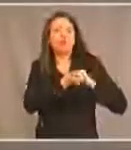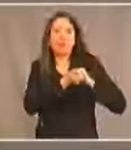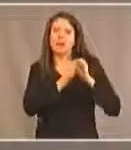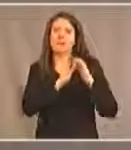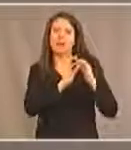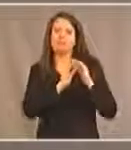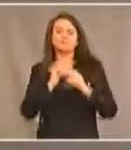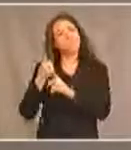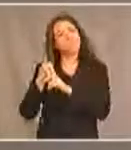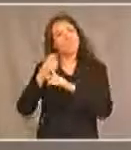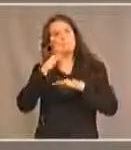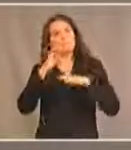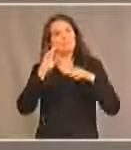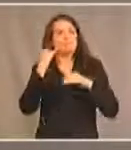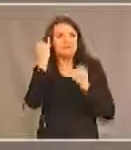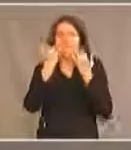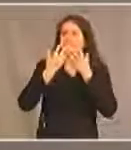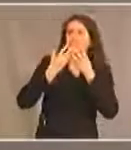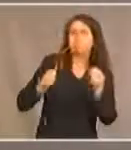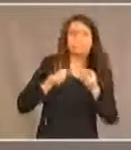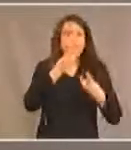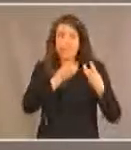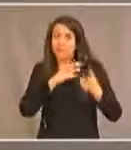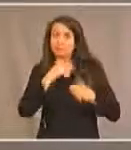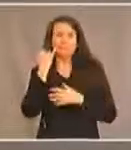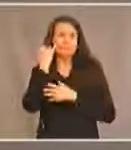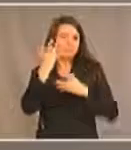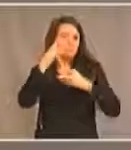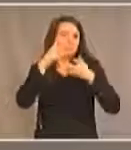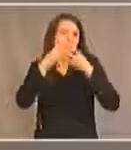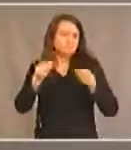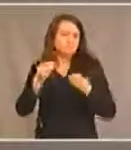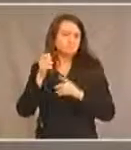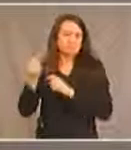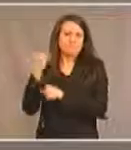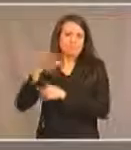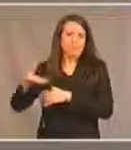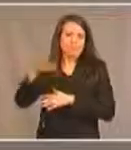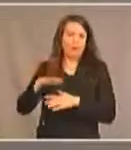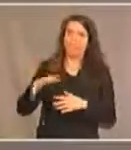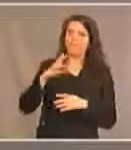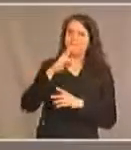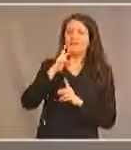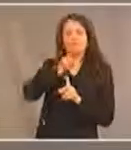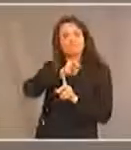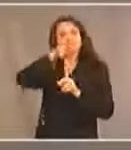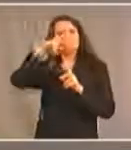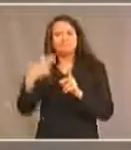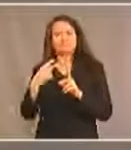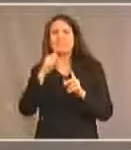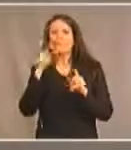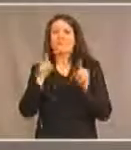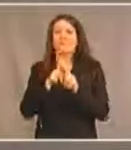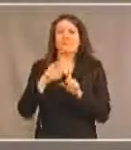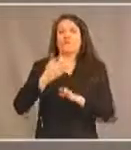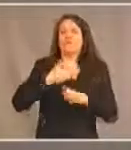ont parlé de solutions à des problèmes et ce, bien différemment que le faisait